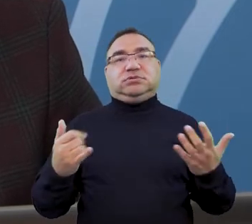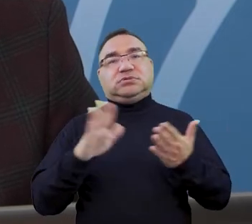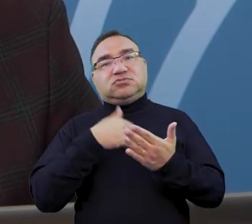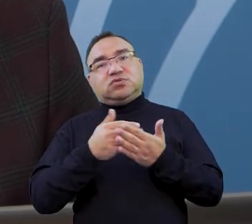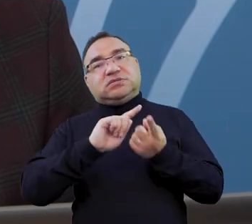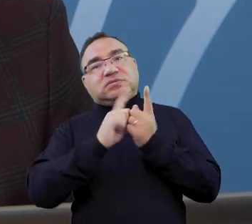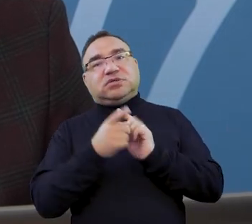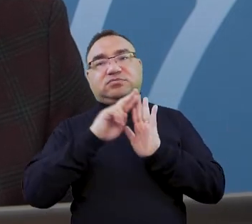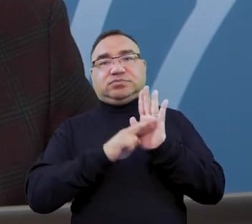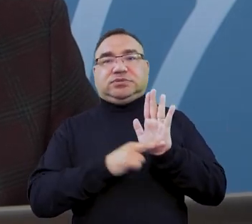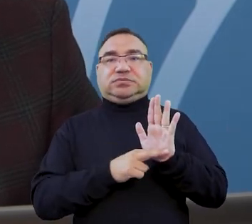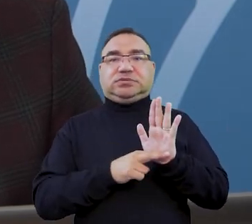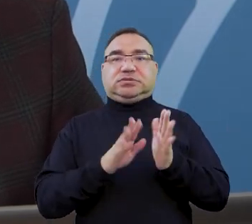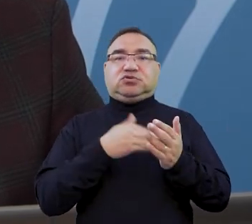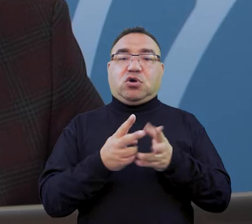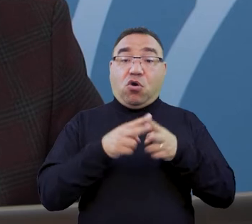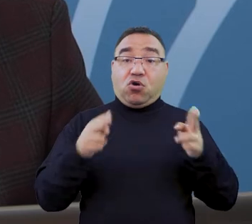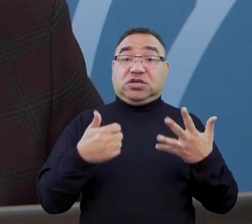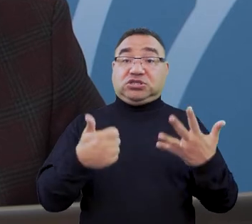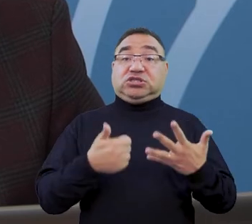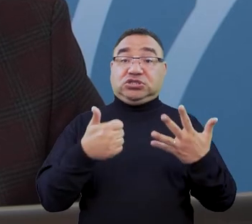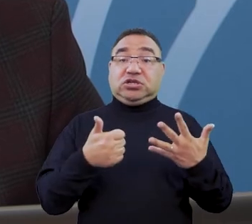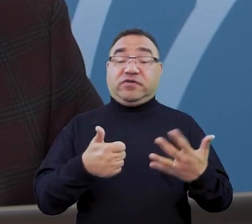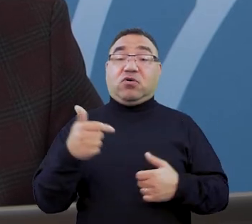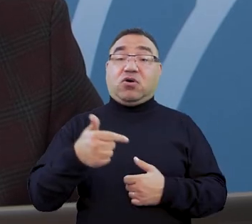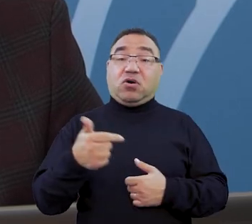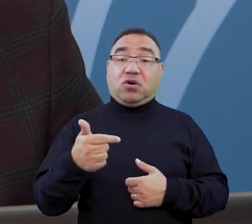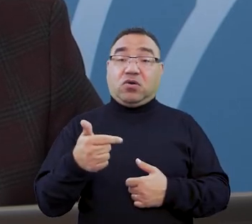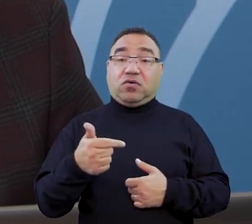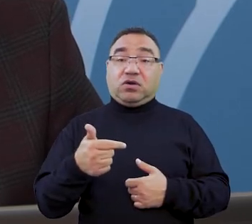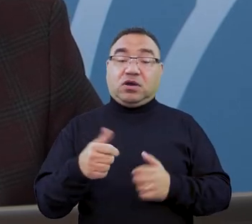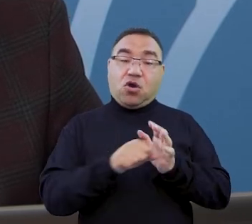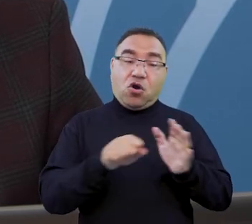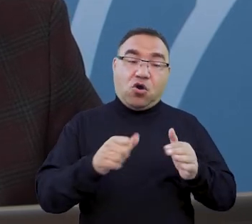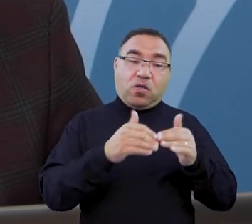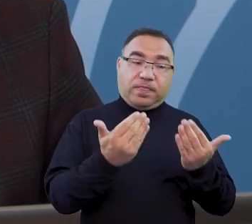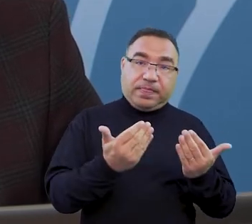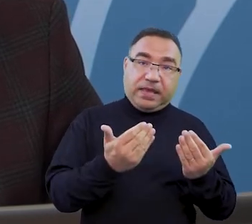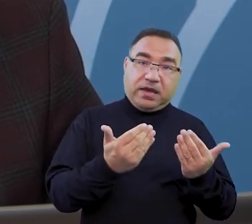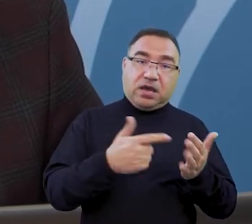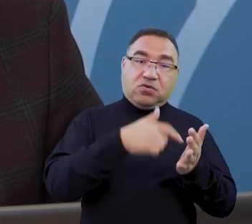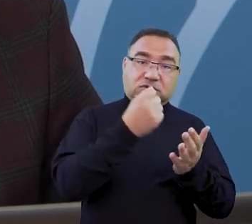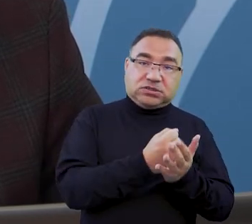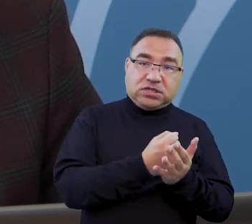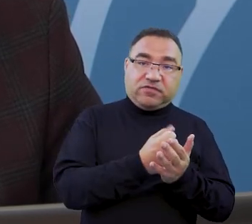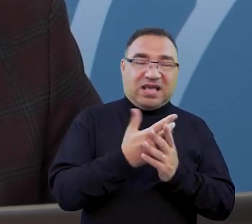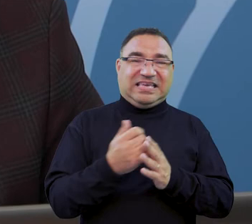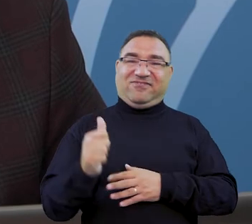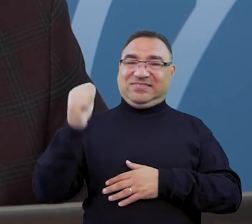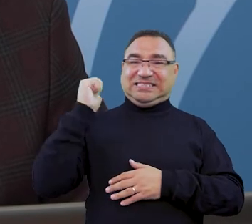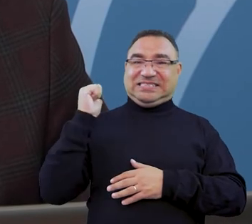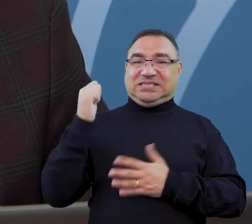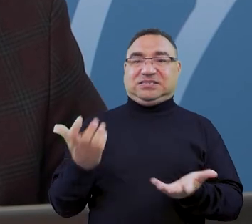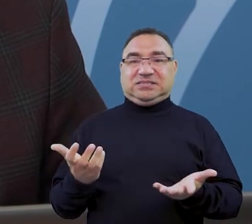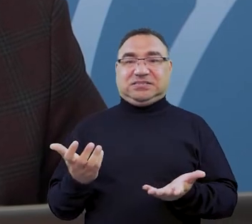zmodyfikować tego zapisu tak, aby okres 6 lat obowiązywał od dnia wejścia w życie ustawy, a nie wstecz? Ja rozumiem,